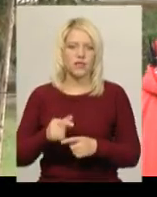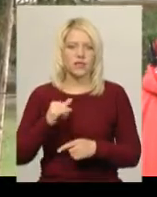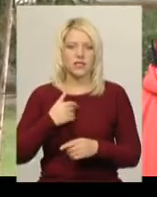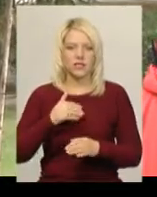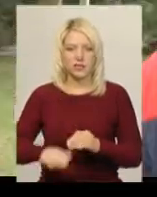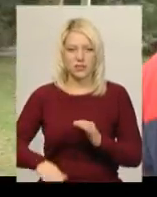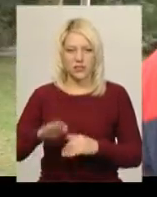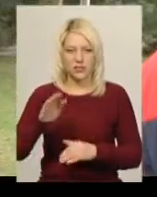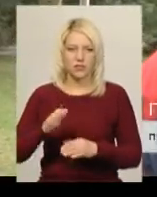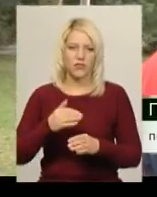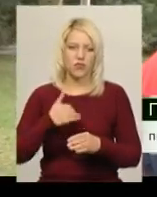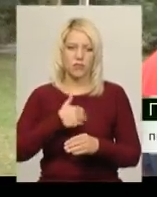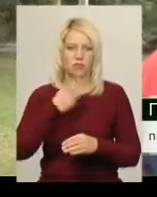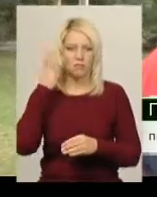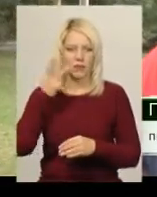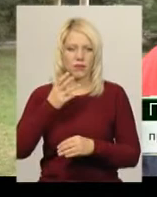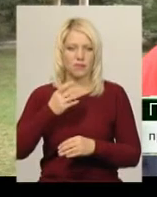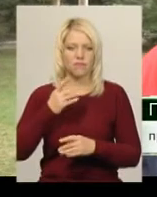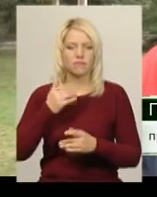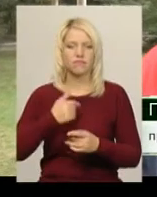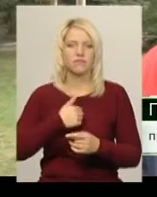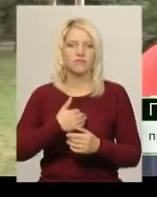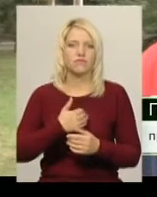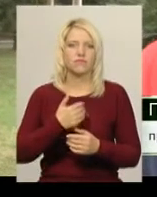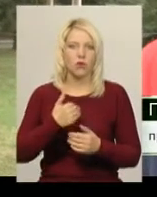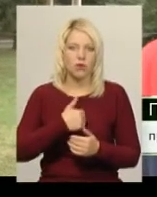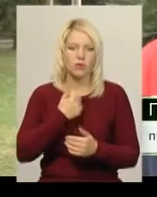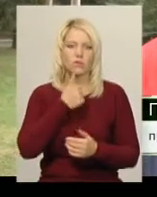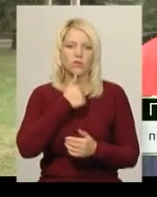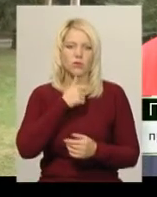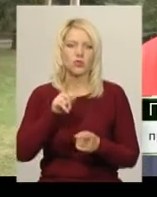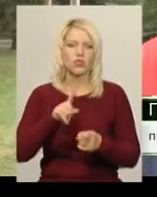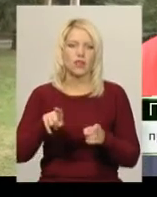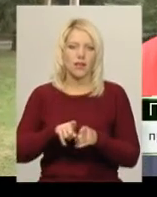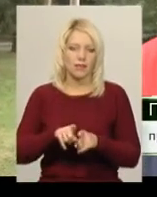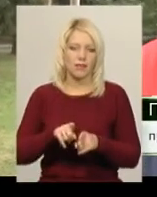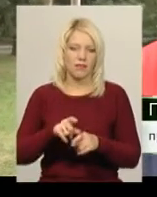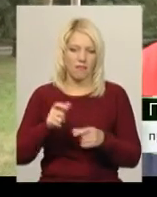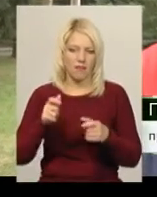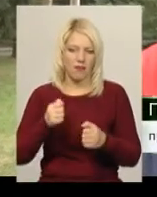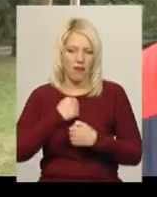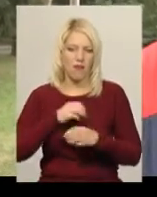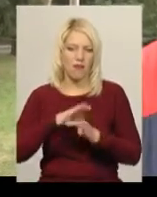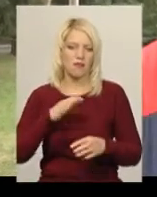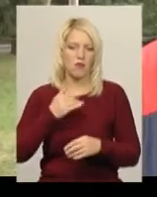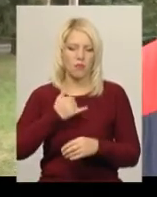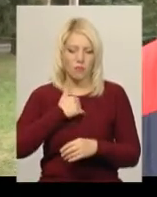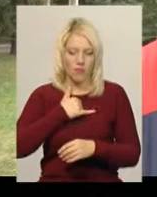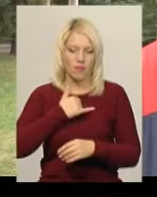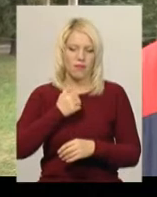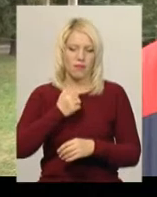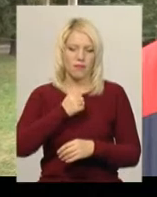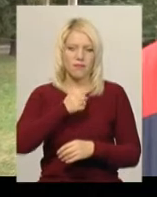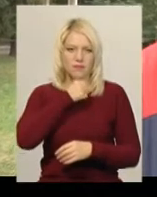мішта збувається. Попробуйте, що це таке, що це таке армія. В мене дитині офіцер в запасі, я теж хочу бути